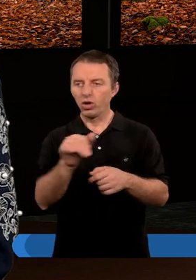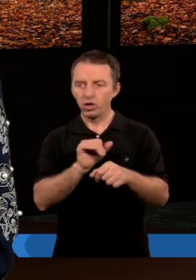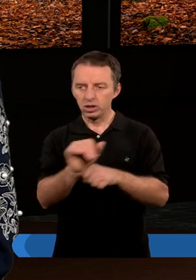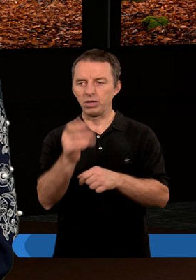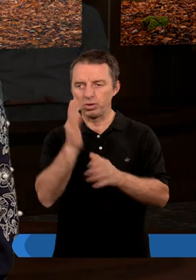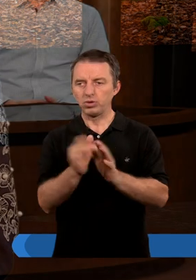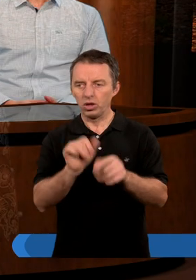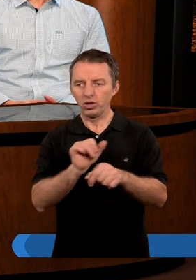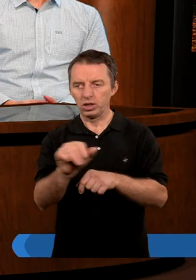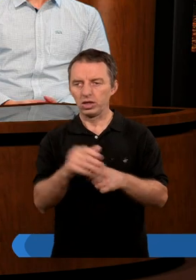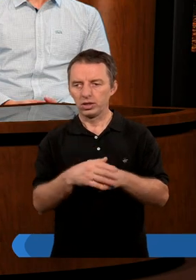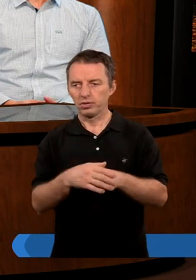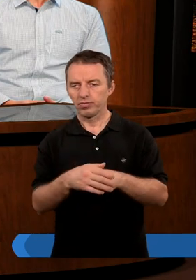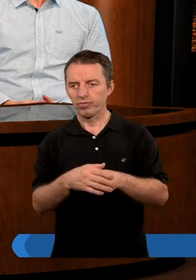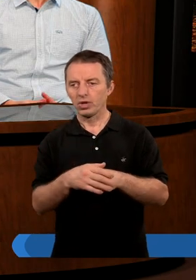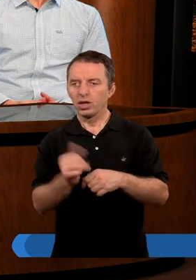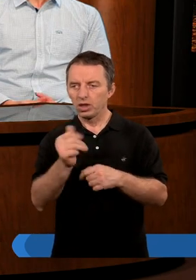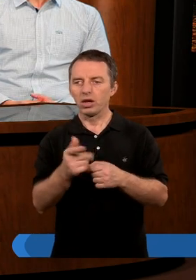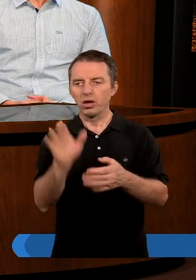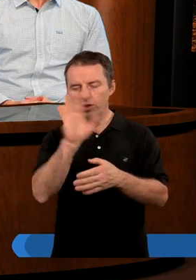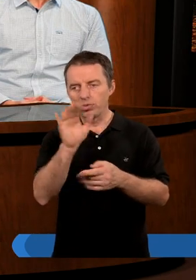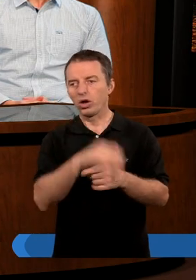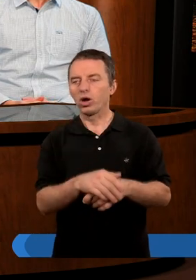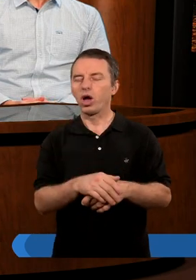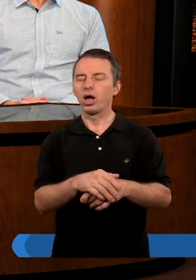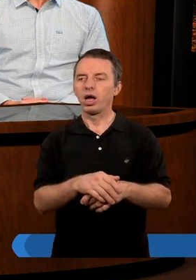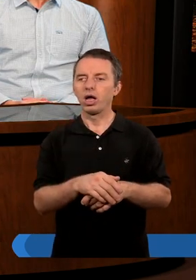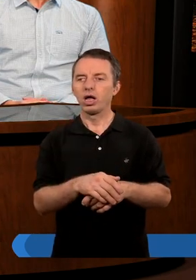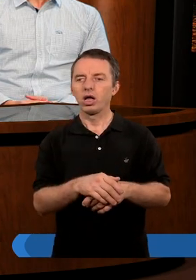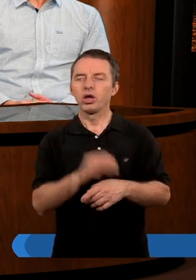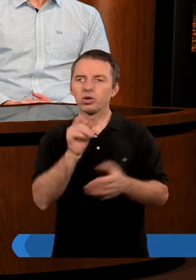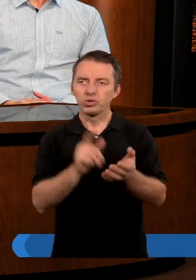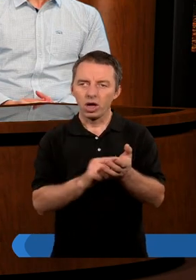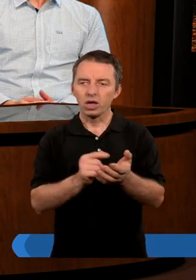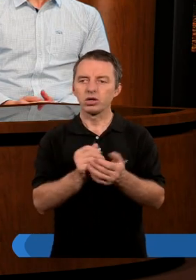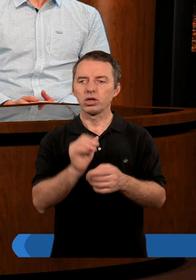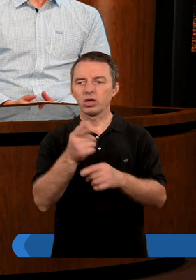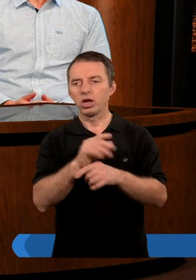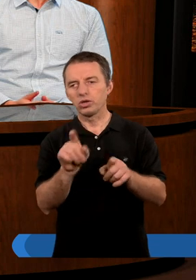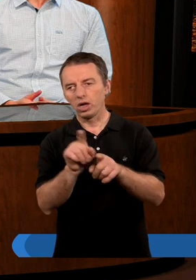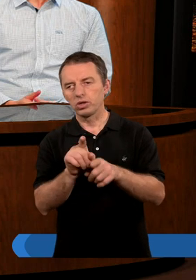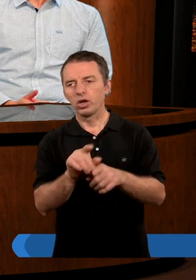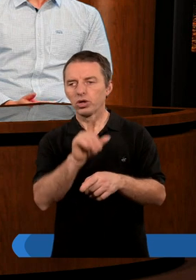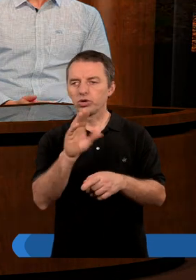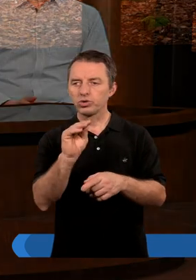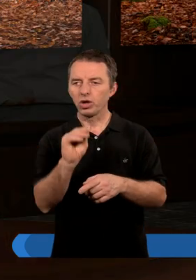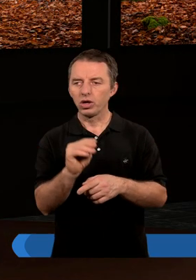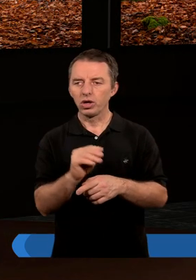prostu to jest. Jeszcze tak mi przeszła jedna rzecz do głowy, jak to powiedziałaś właśnie, bo często też jest tak, że